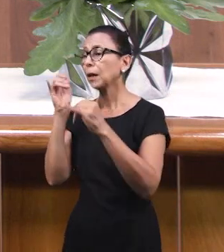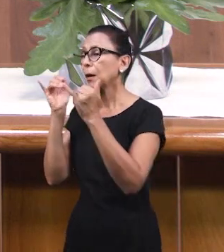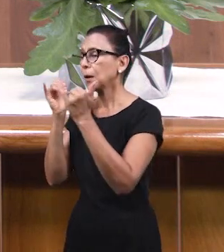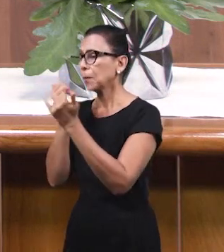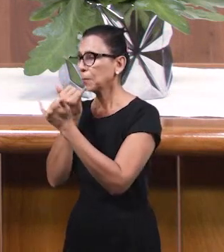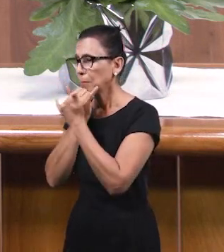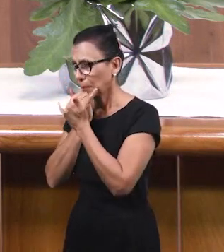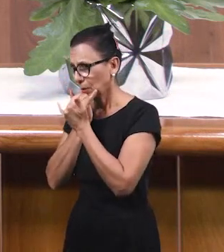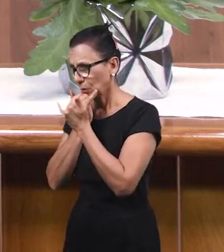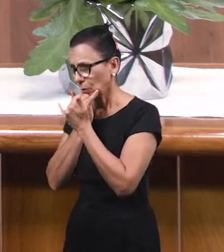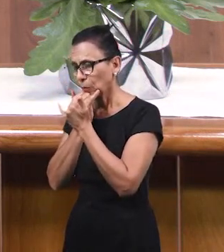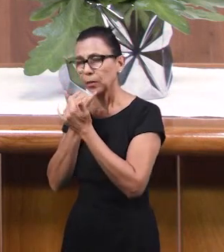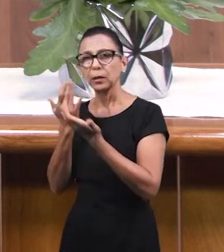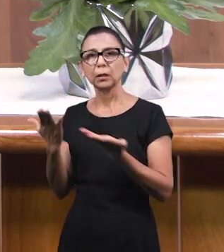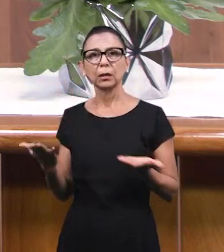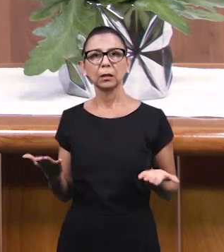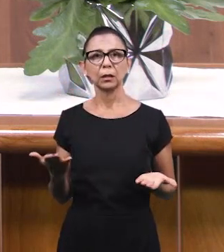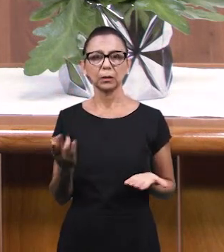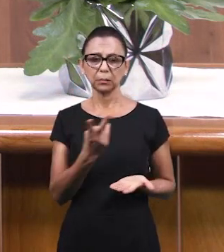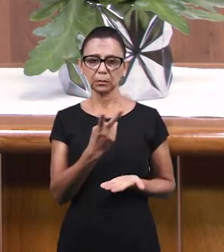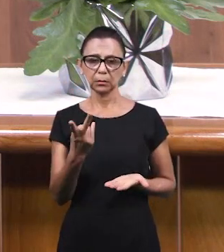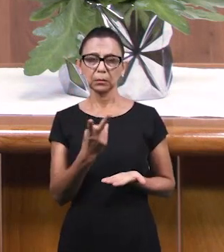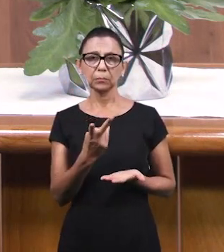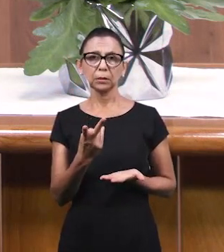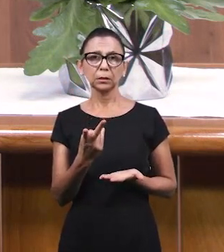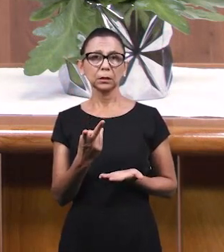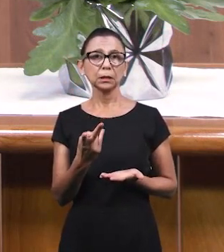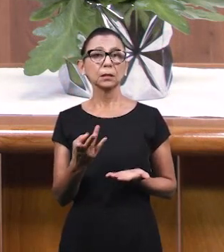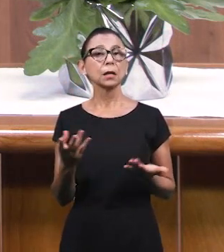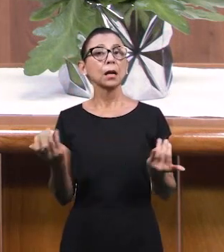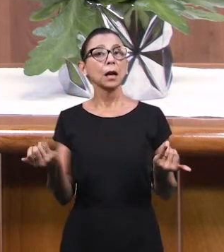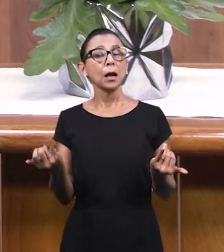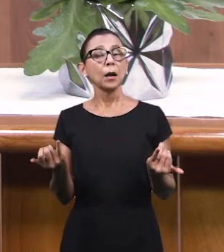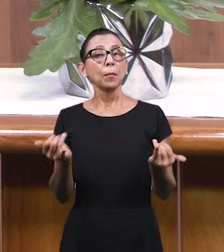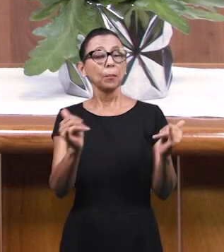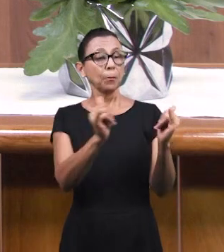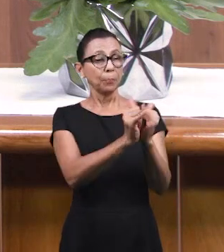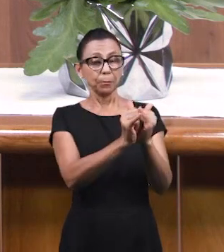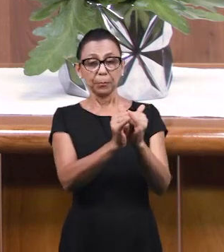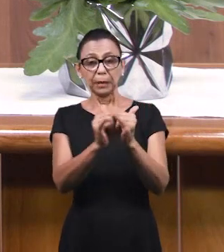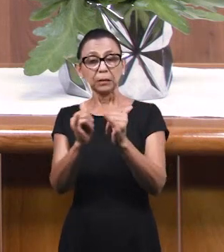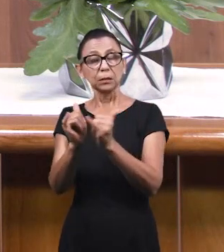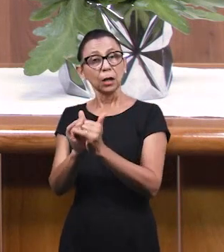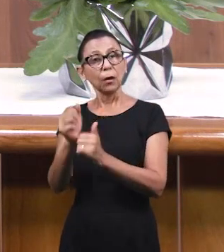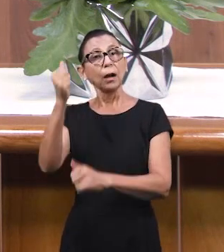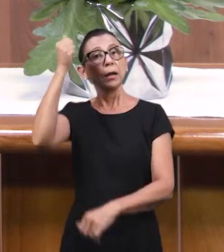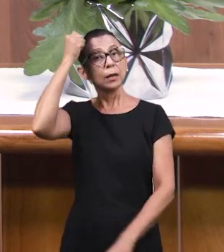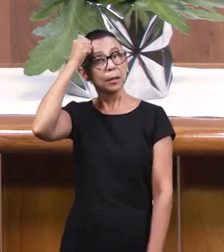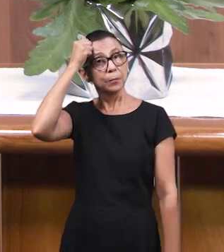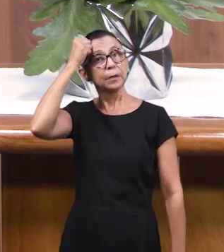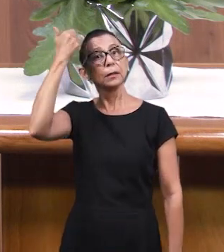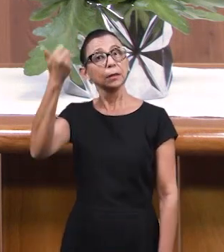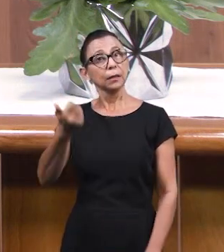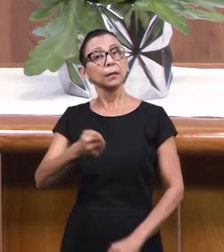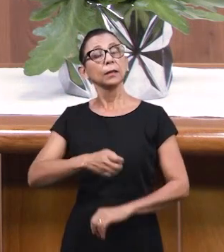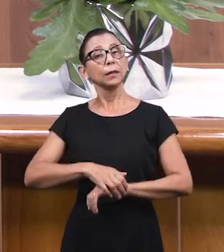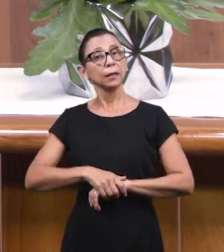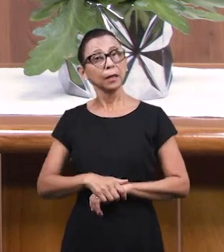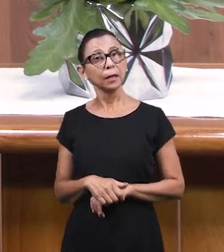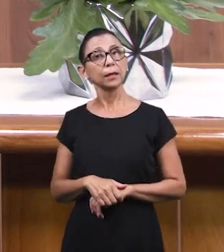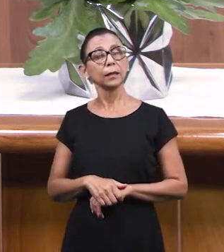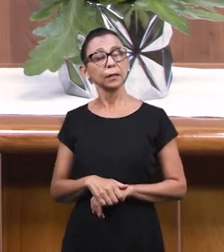Иногда ошибаются друг с другом. Прощение без раскаяния – оно бесполезно.